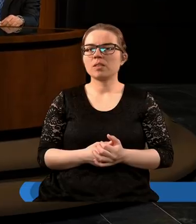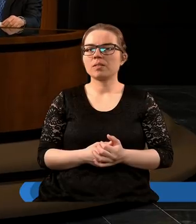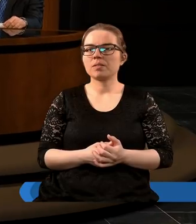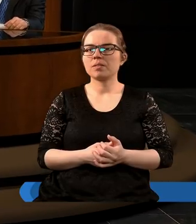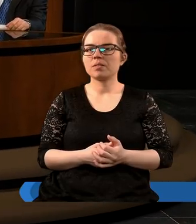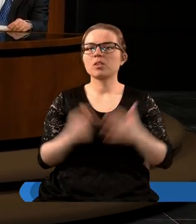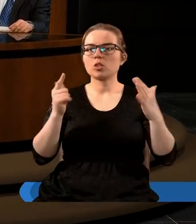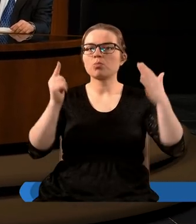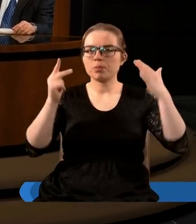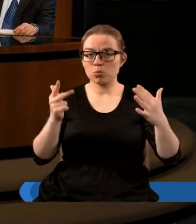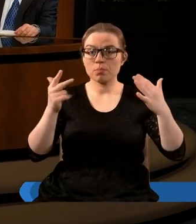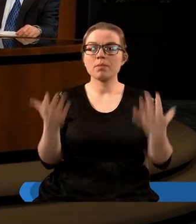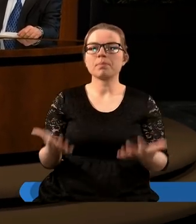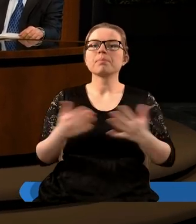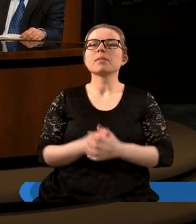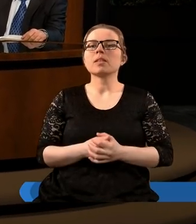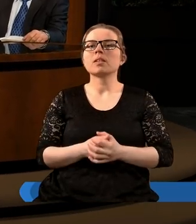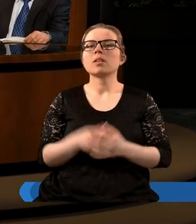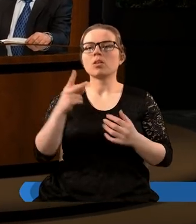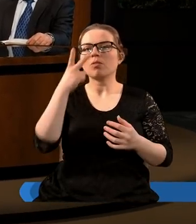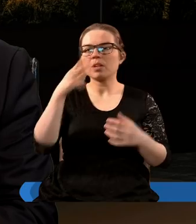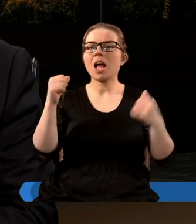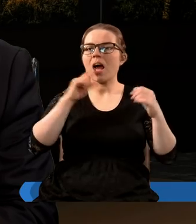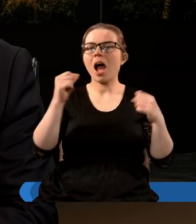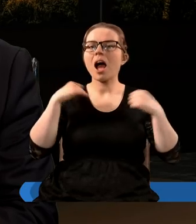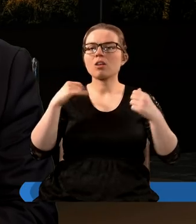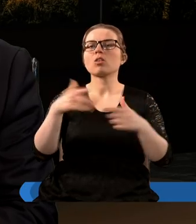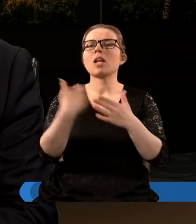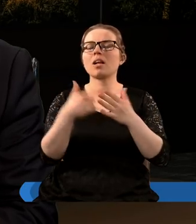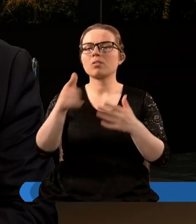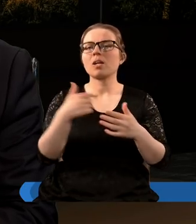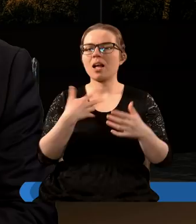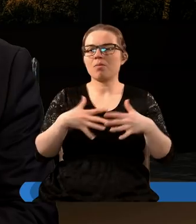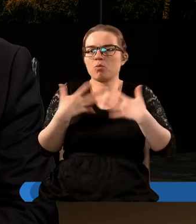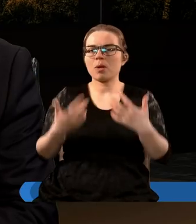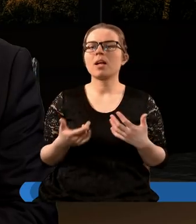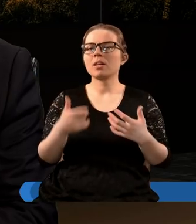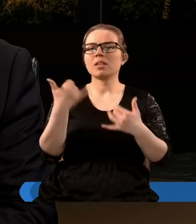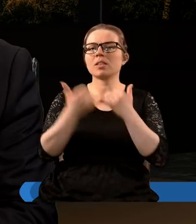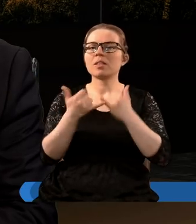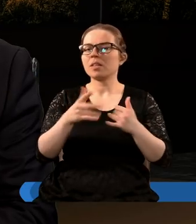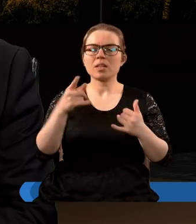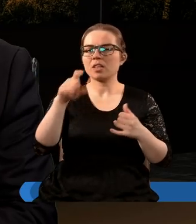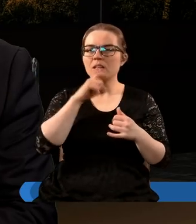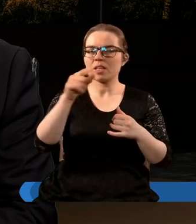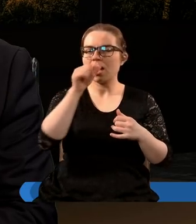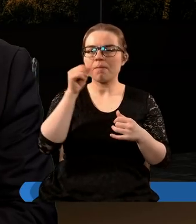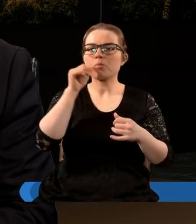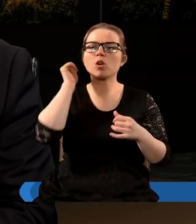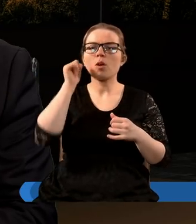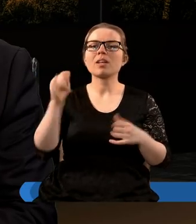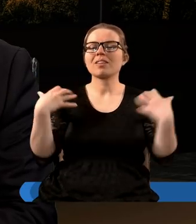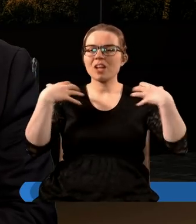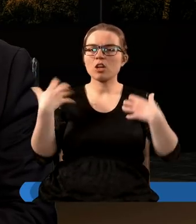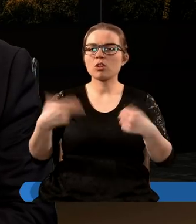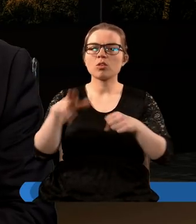Werset siódmy i ósmy. I rzekł do mnie anioł, dlaczego zdumiałeś się? Wyjaśnię Ci tajemnicę kobiety i